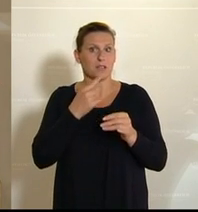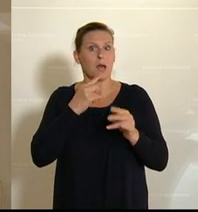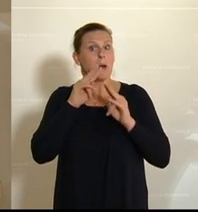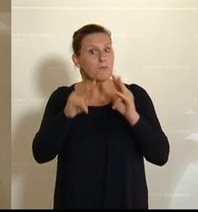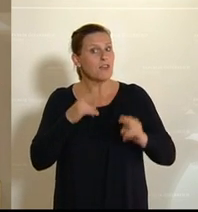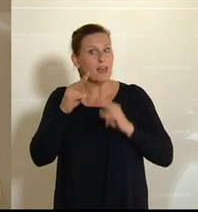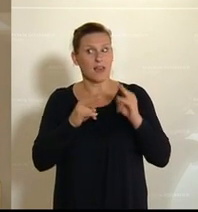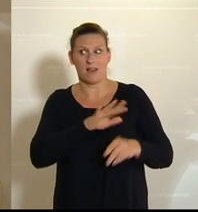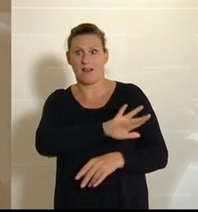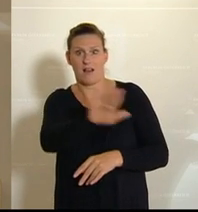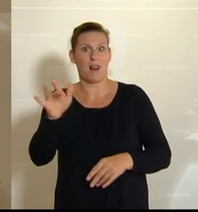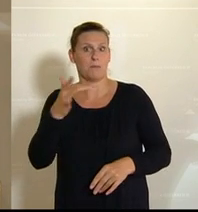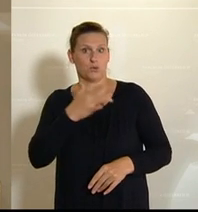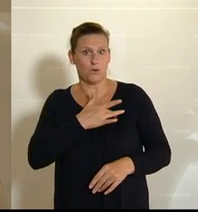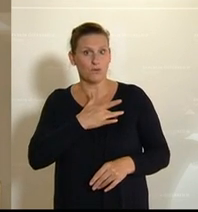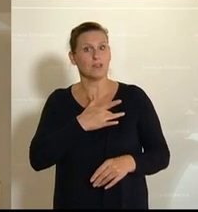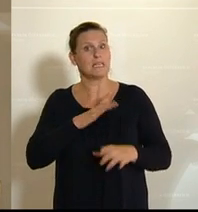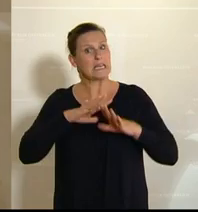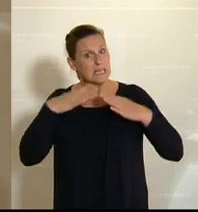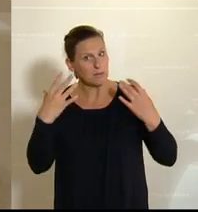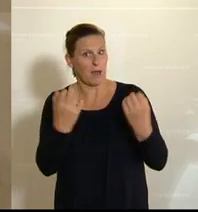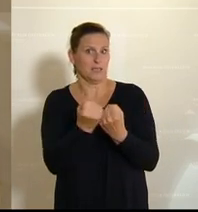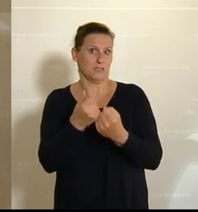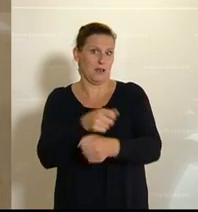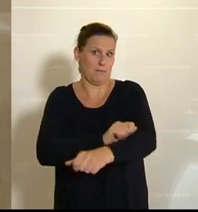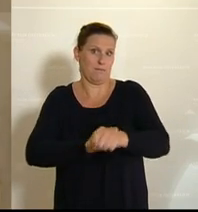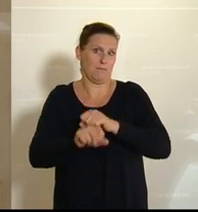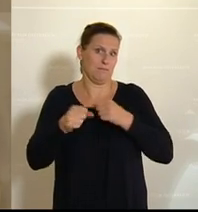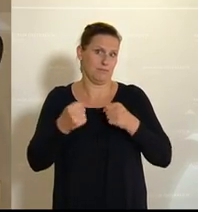geht uns alle an und packen wir es gemeinsam an. Danke.